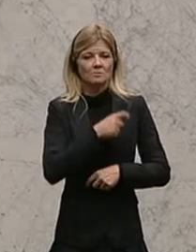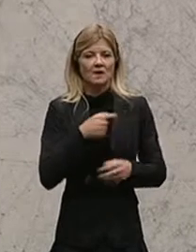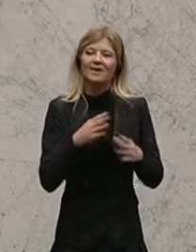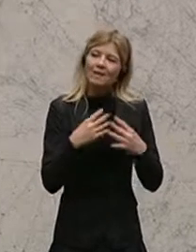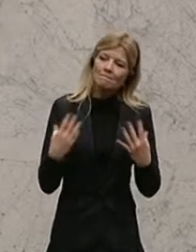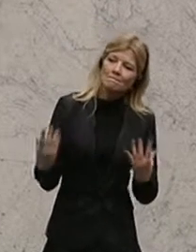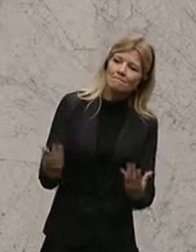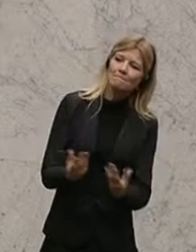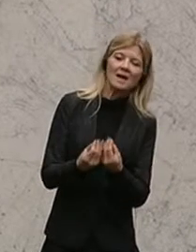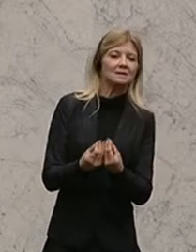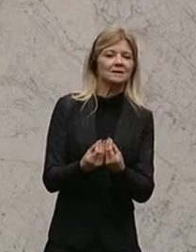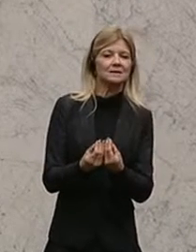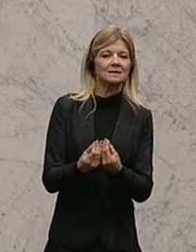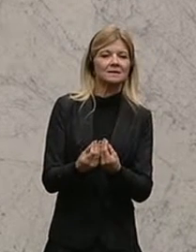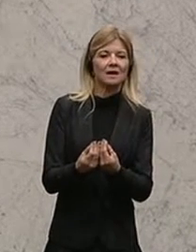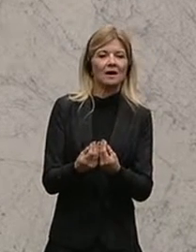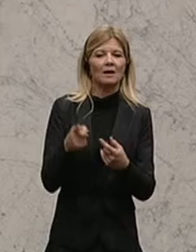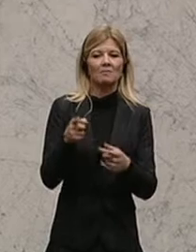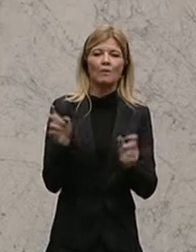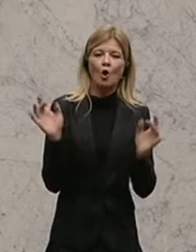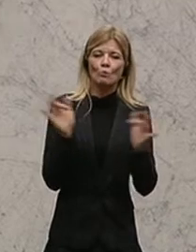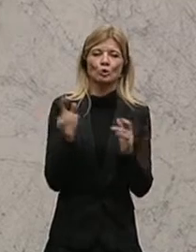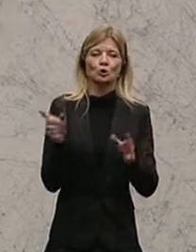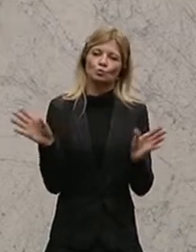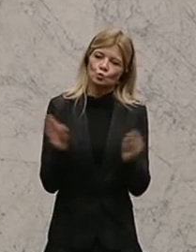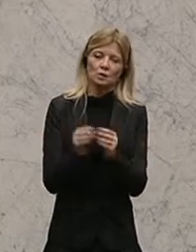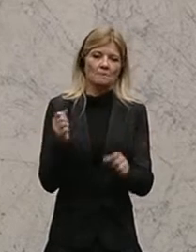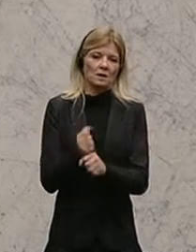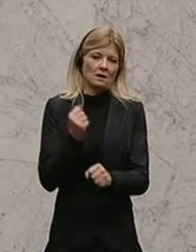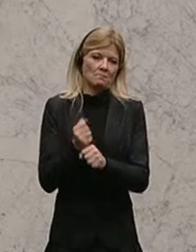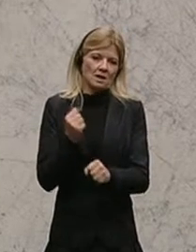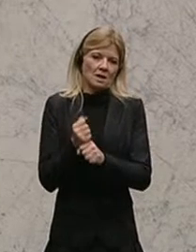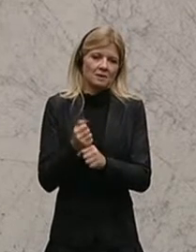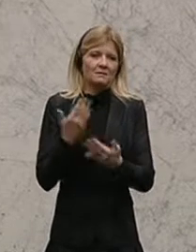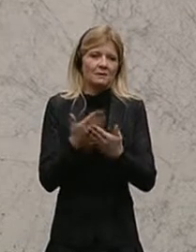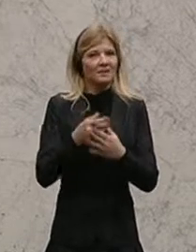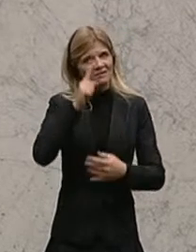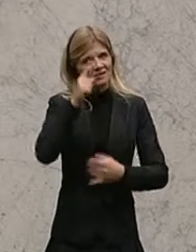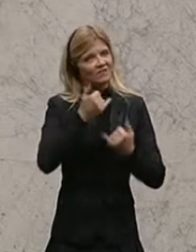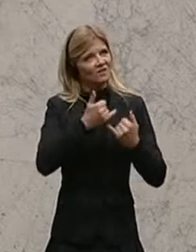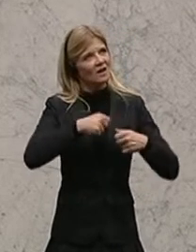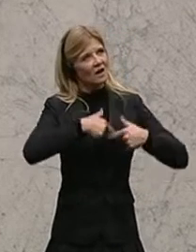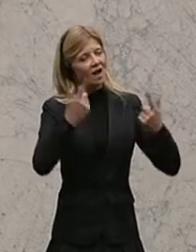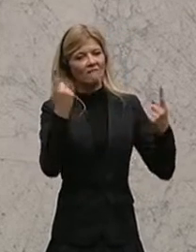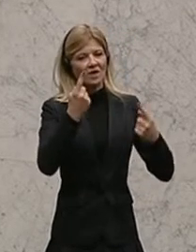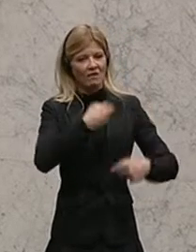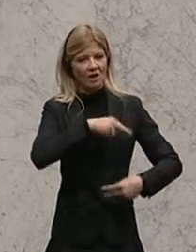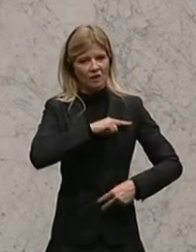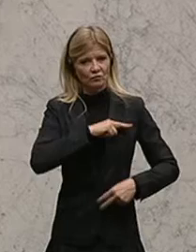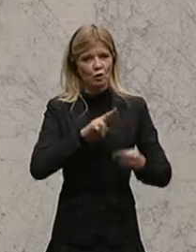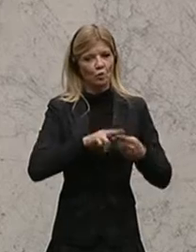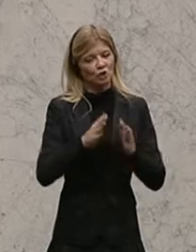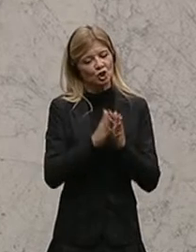der Opposition zusammenarbeiten, damit die Verantwortlichkeiten geklärt werden, damit wir den